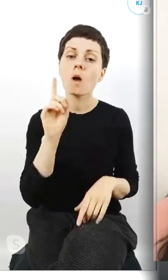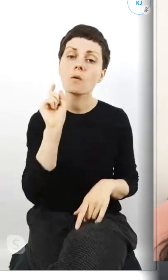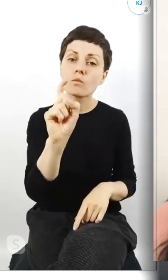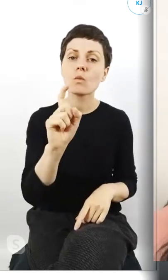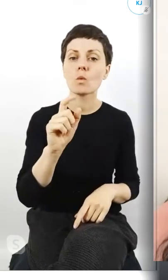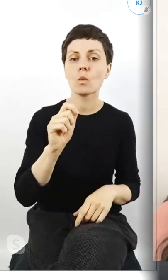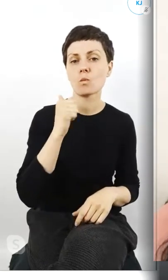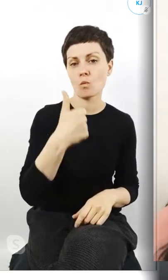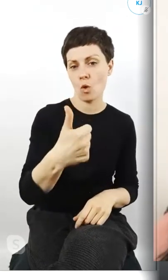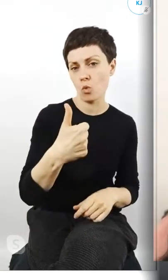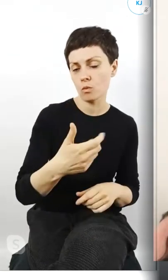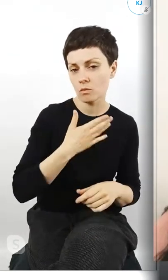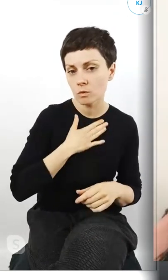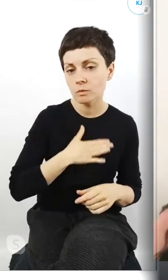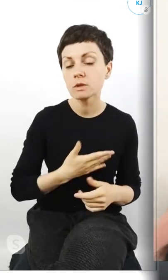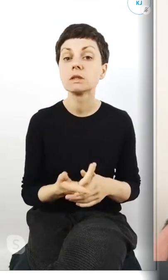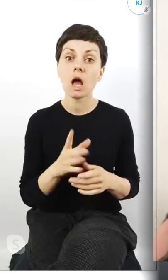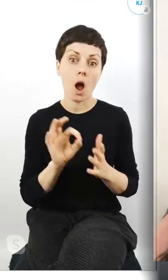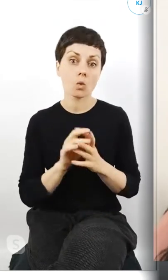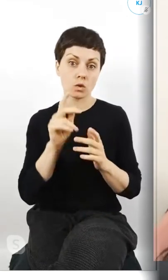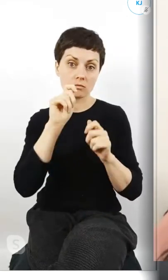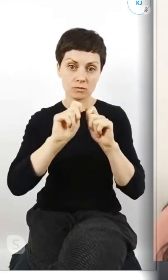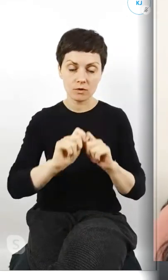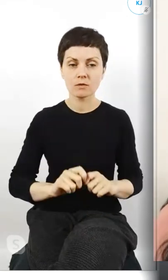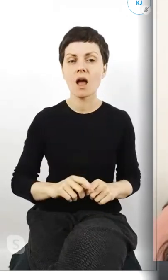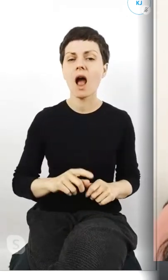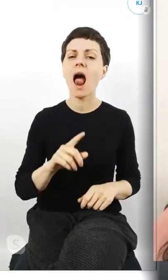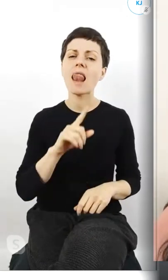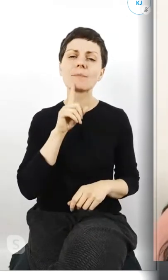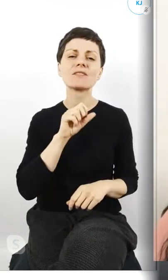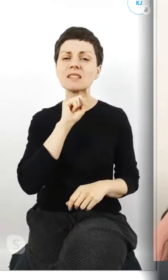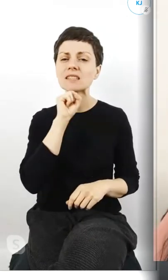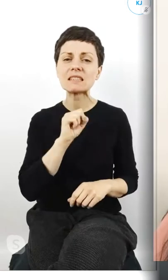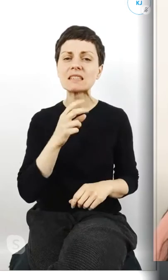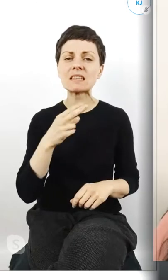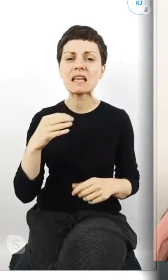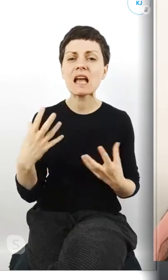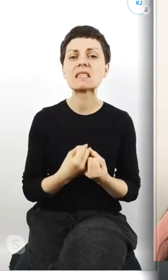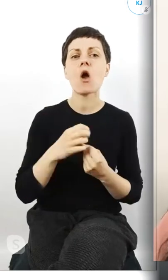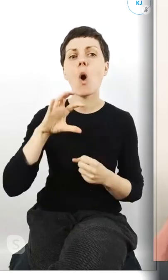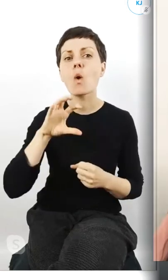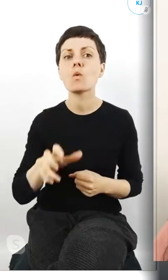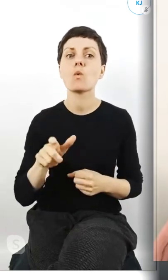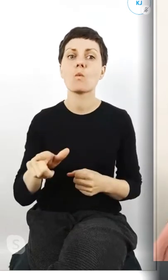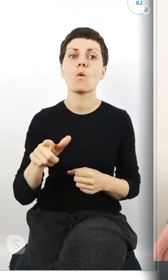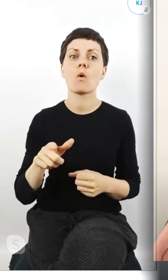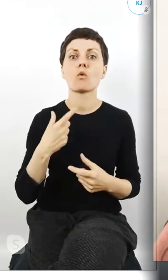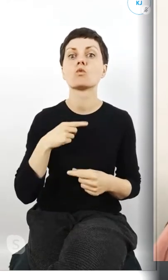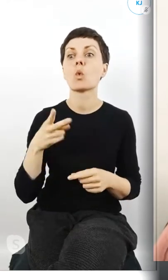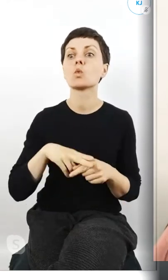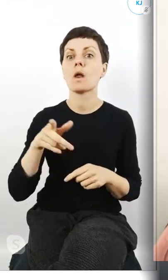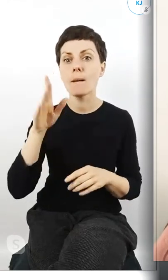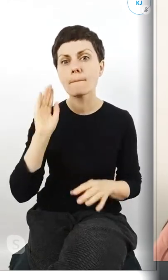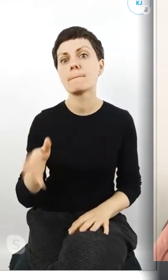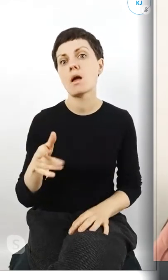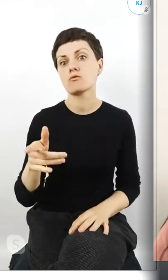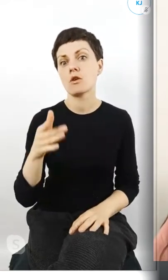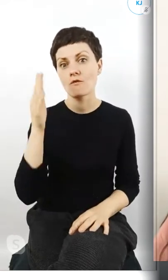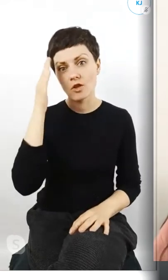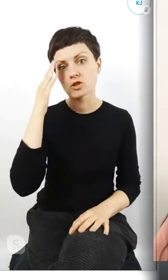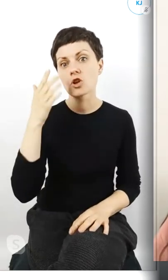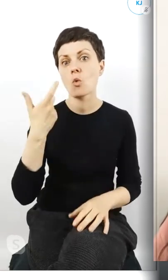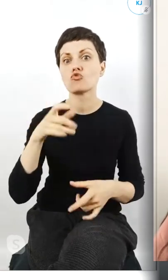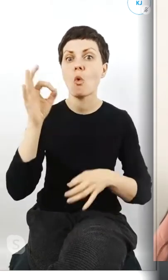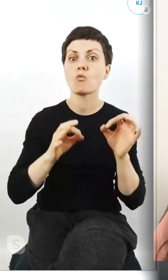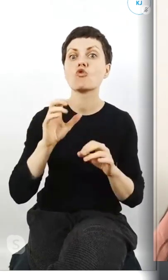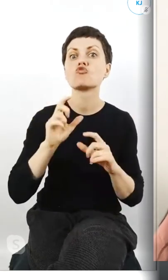nigdy nie znajdzie się taka grupa uczniów, która będzie wiedziała o Młodzieżowej Radzie Miasta Lublin w stu procentach,